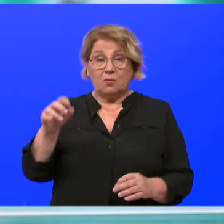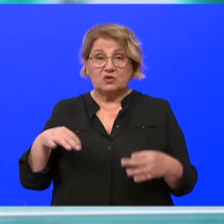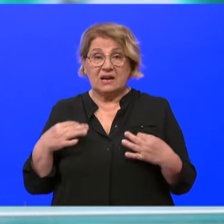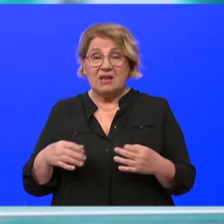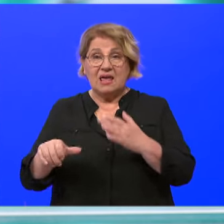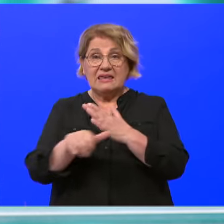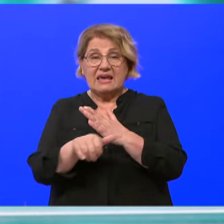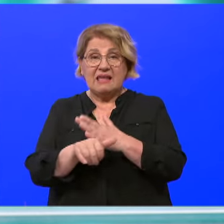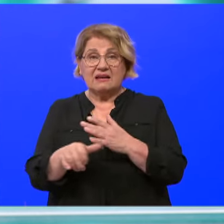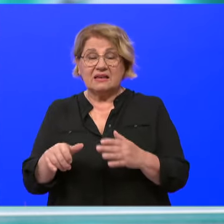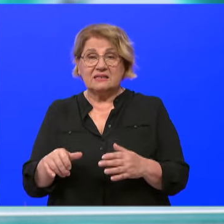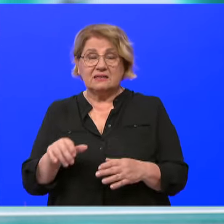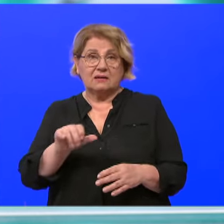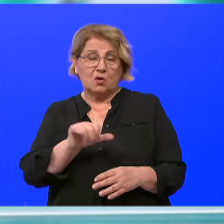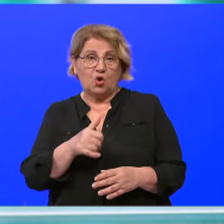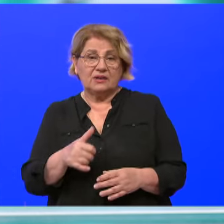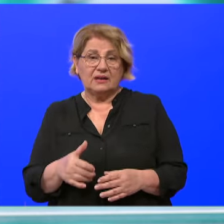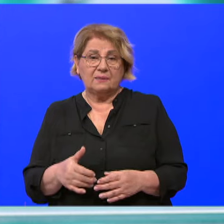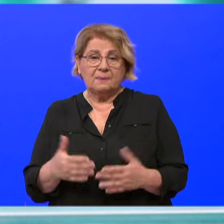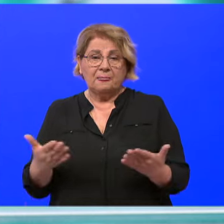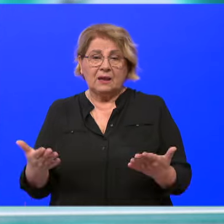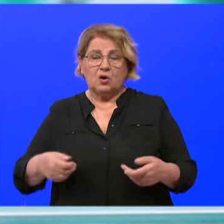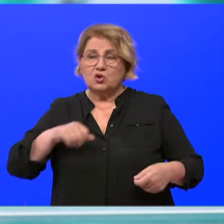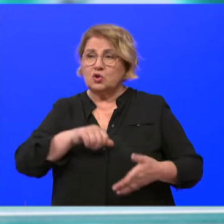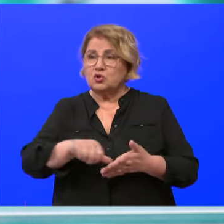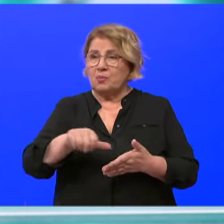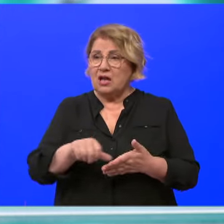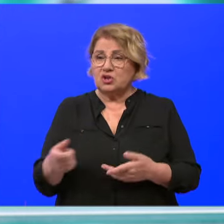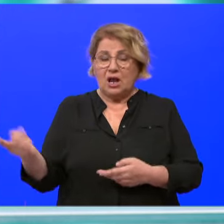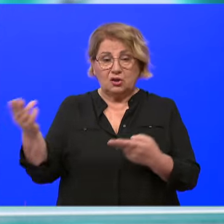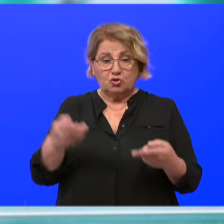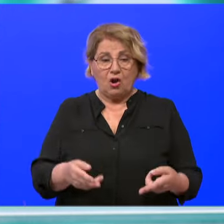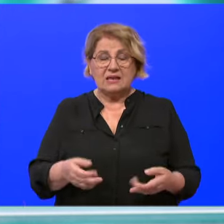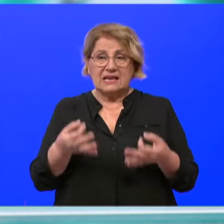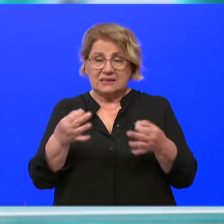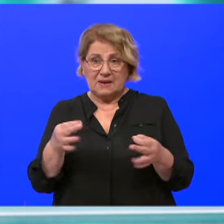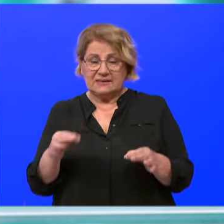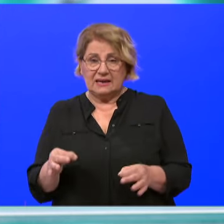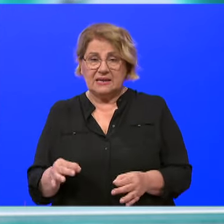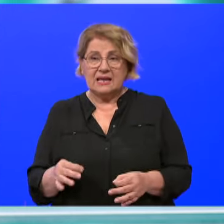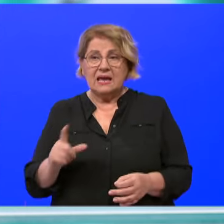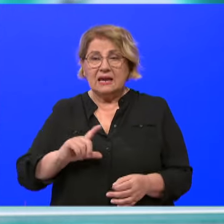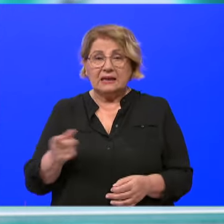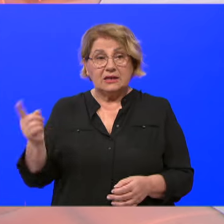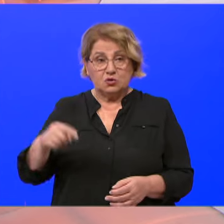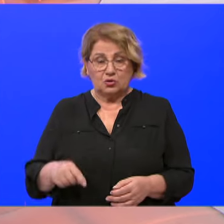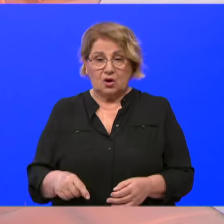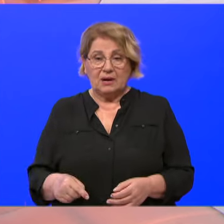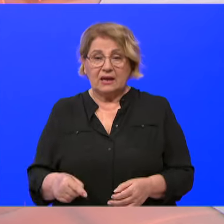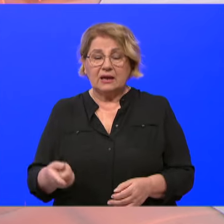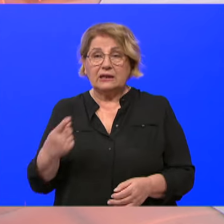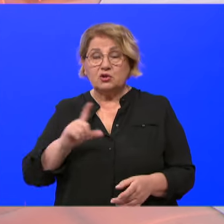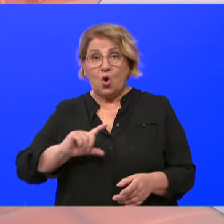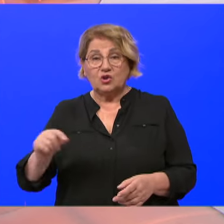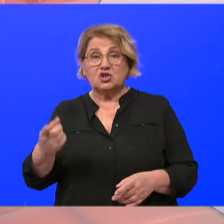godina, 10 godina i nešto više što smo plaćali dolazak specialista kao Liga kad su otišli specialisti iz Doma